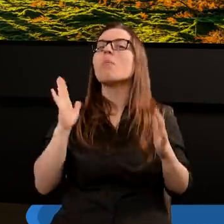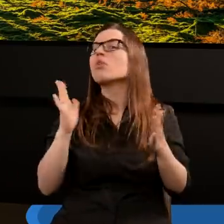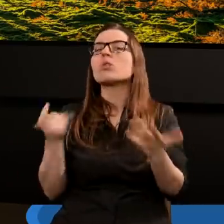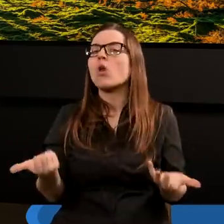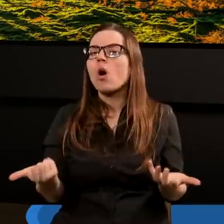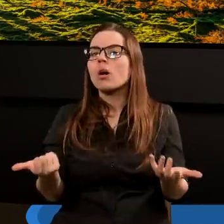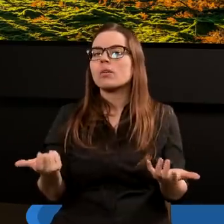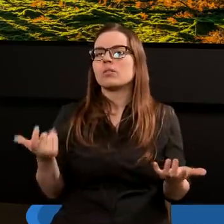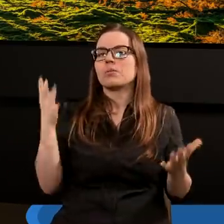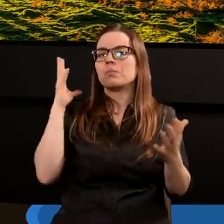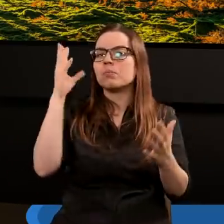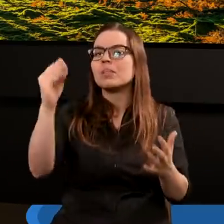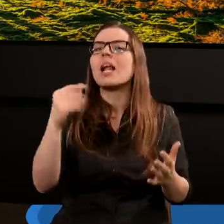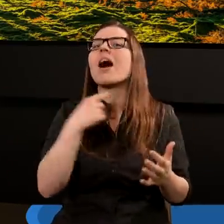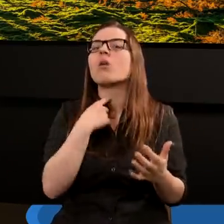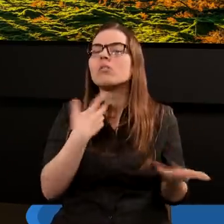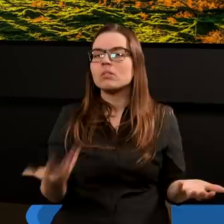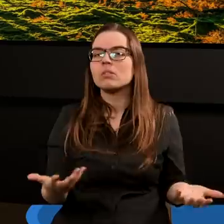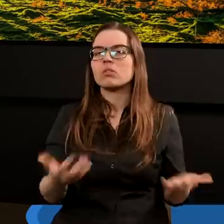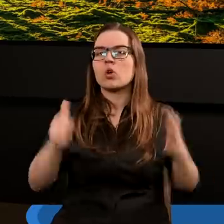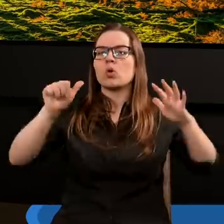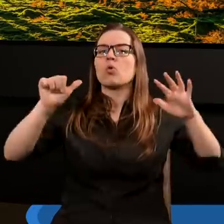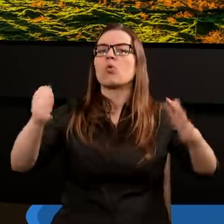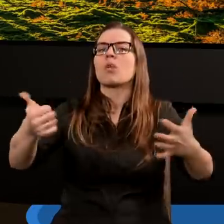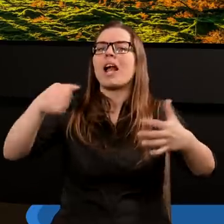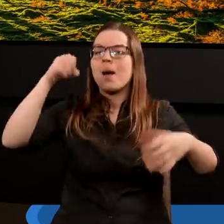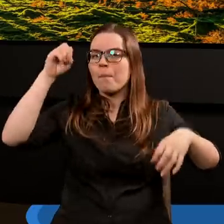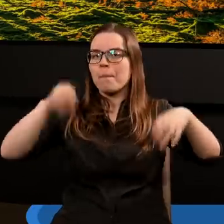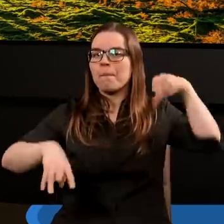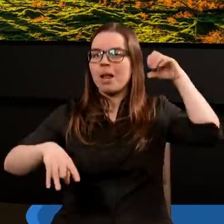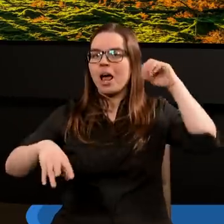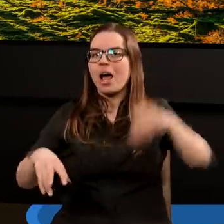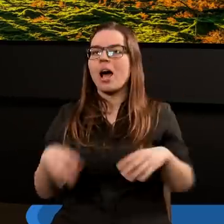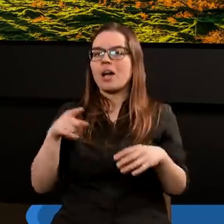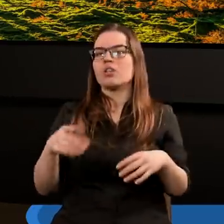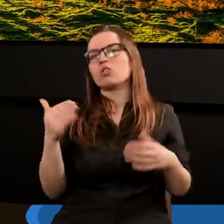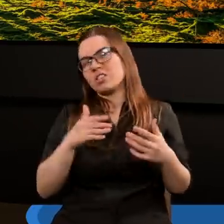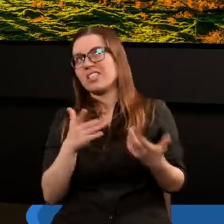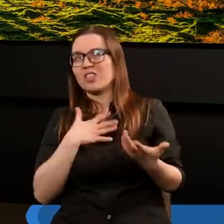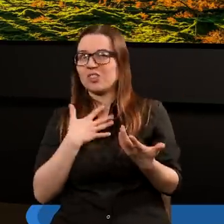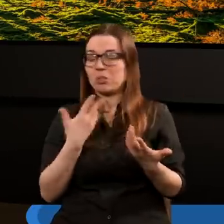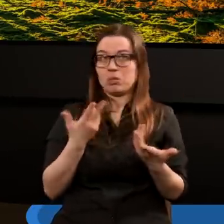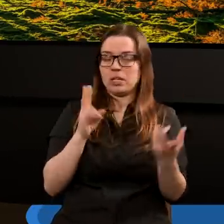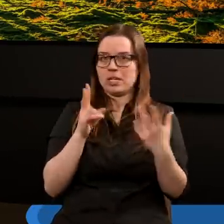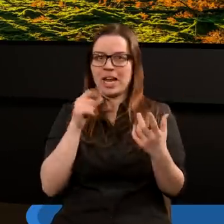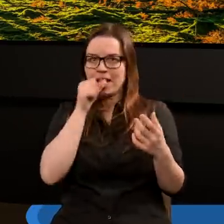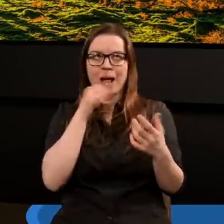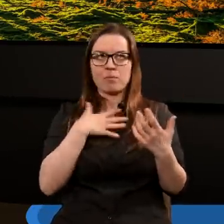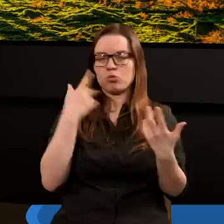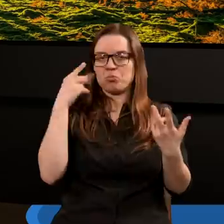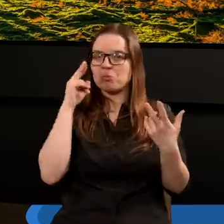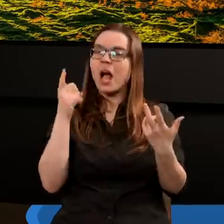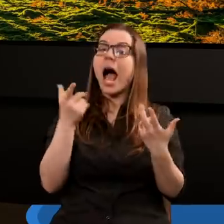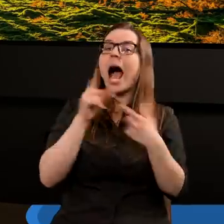za głosem szóstej plagi. No tak może na razie brzmi dosyć tajemniczo, ale kiedy